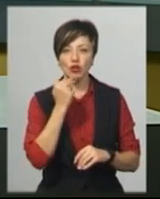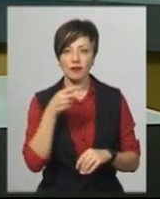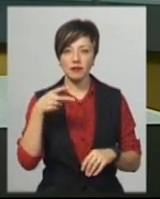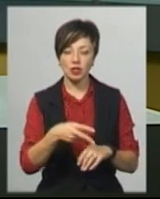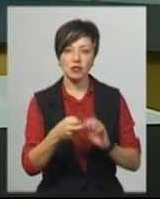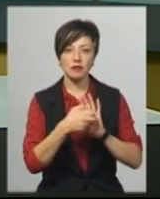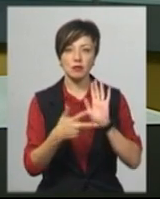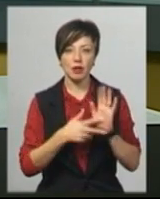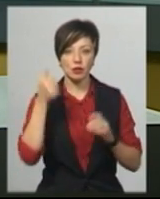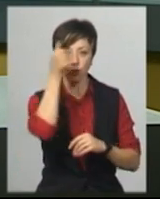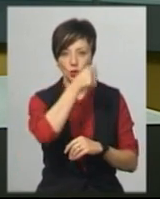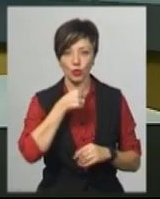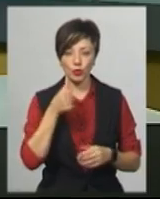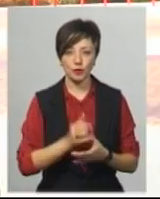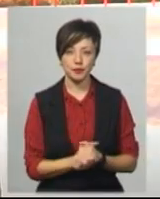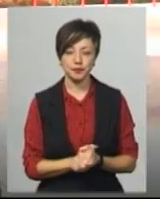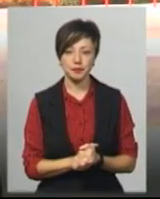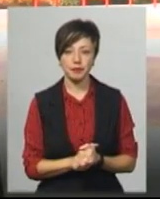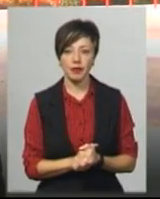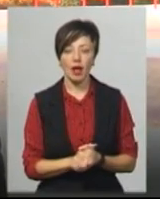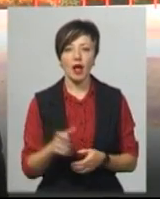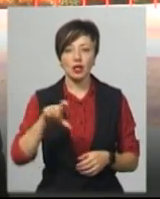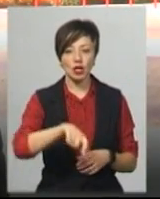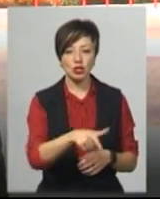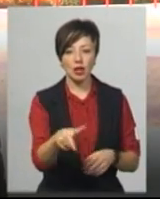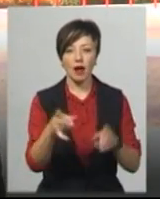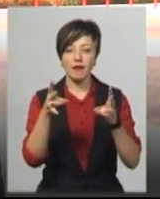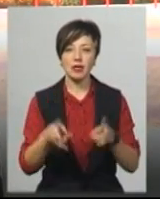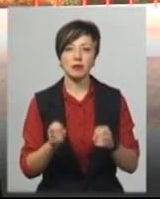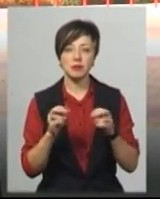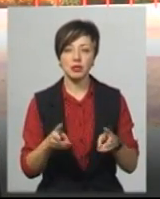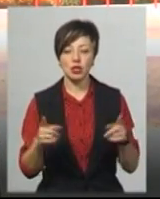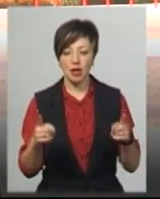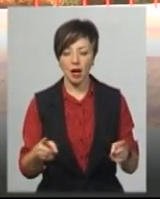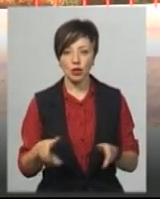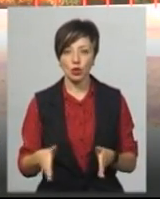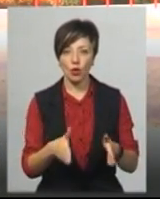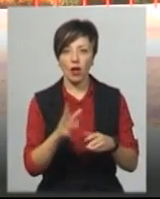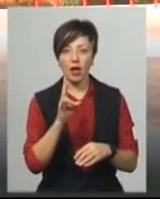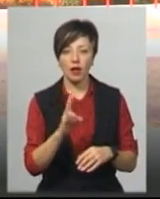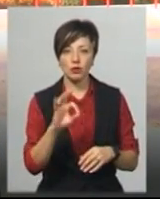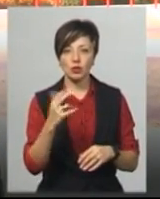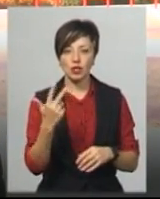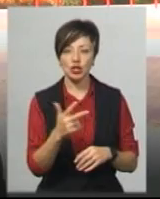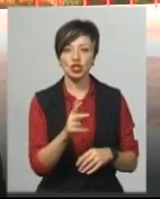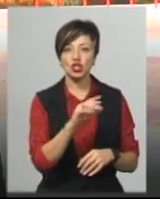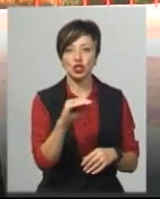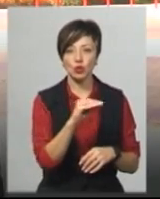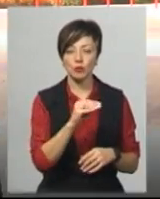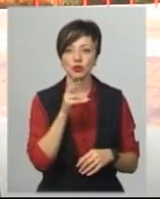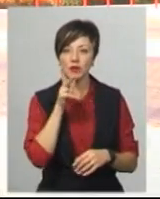2018 року. На Тещин-Язику аварійно-небезпечна ділянка автомобільної дороги Н-03 Житомир-Чернівці,